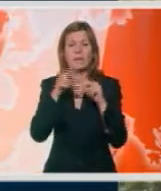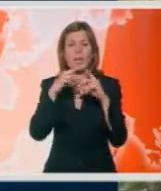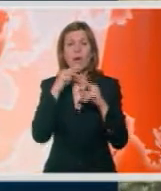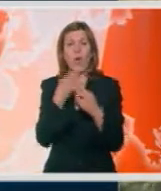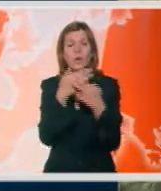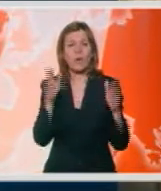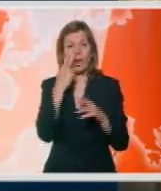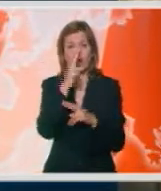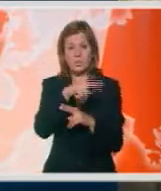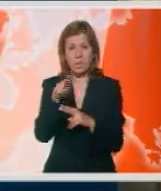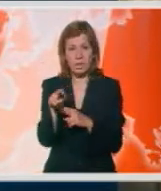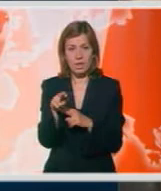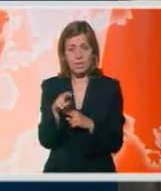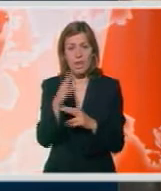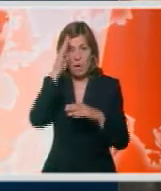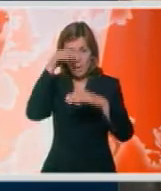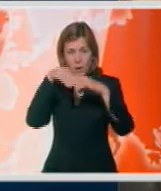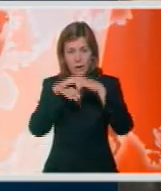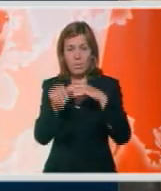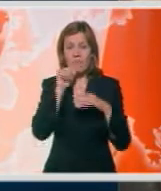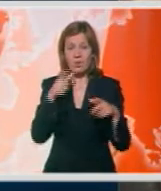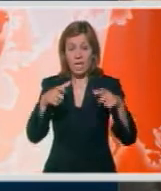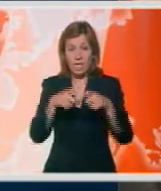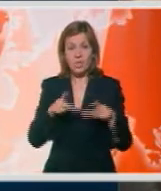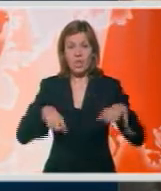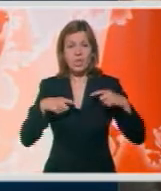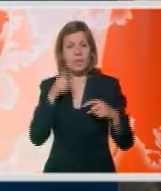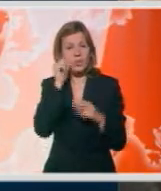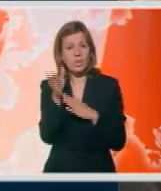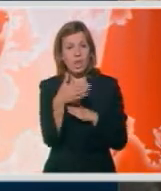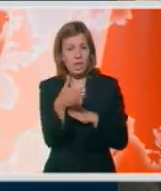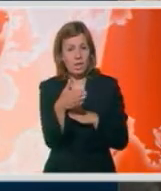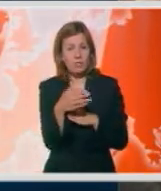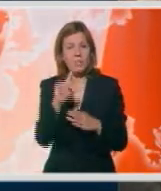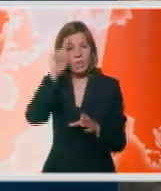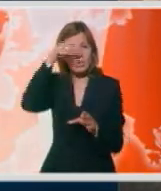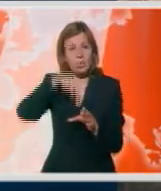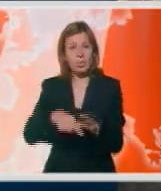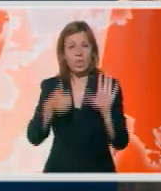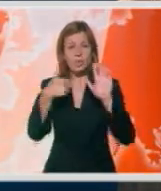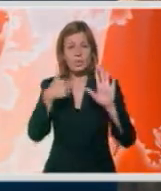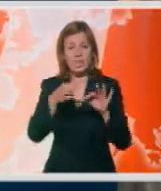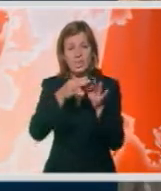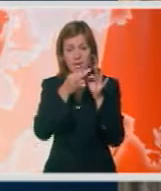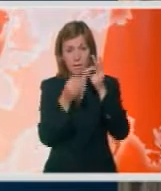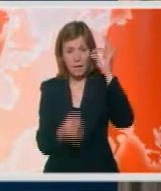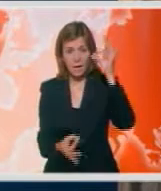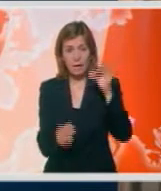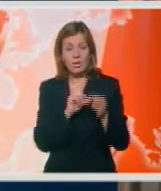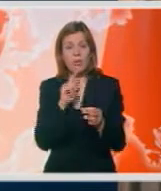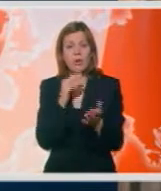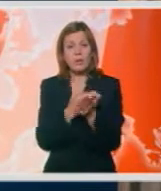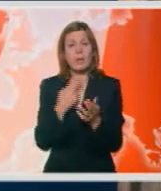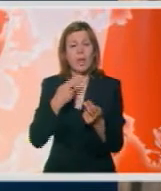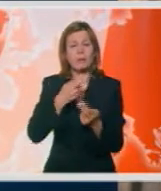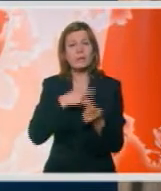za posetioce. Podzemno jezero u kome žive čovečije ribice nalazi se na dubini od 60 metara, do koga treba